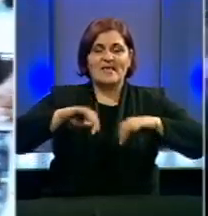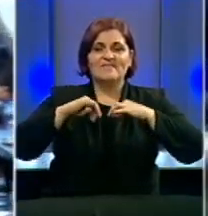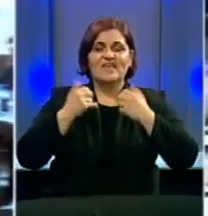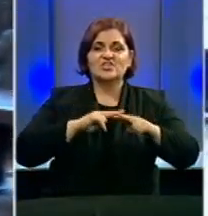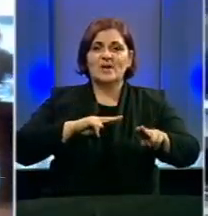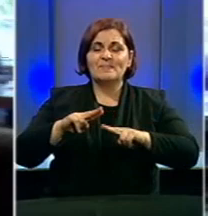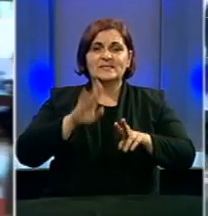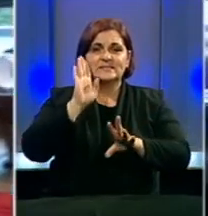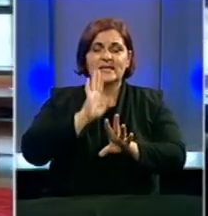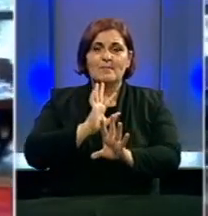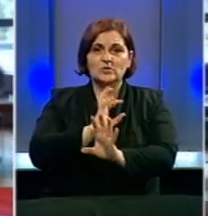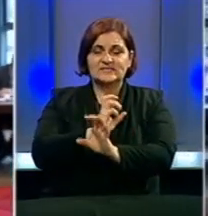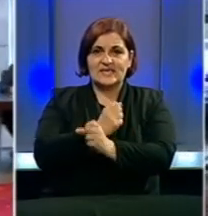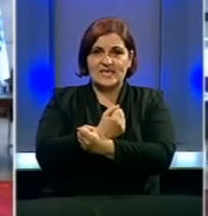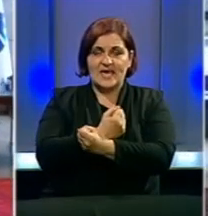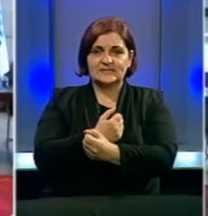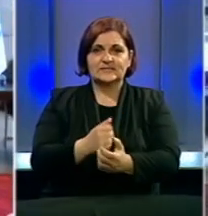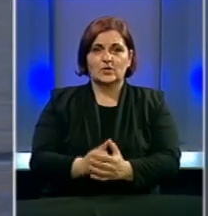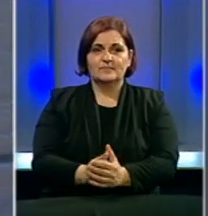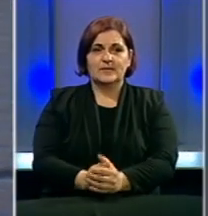savjeta ministara Bosne i Hercegovine.